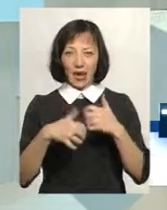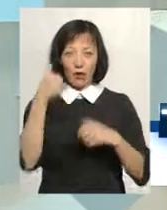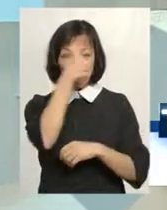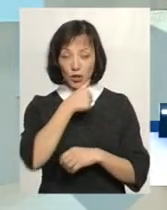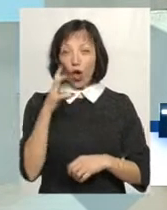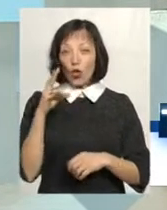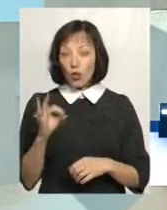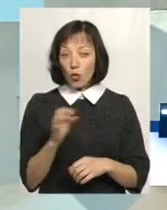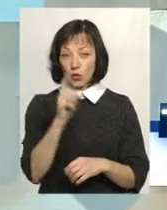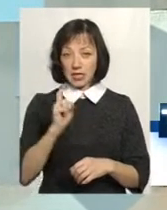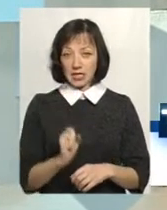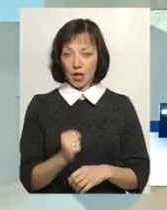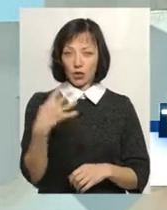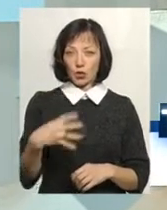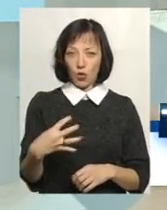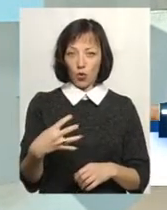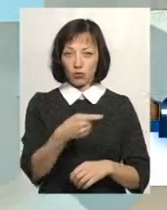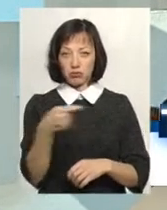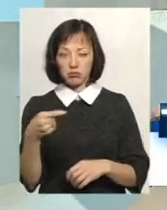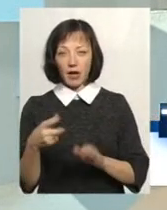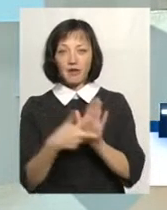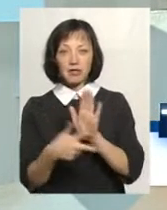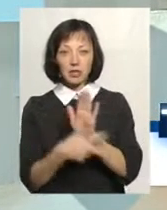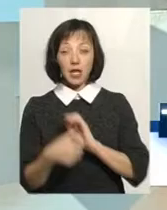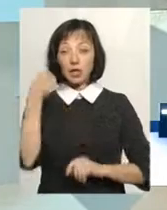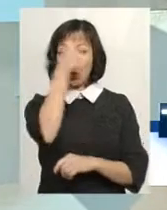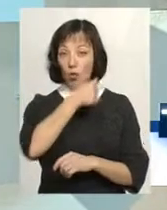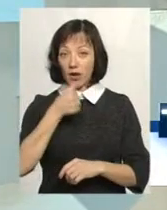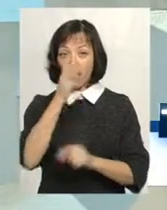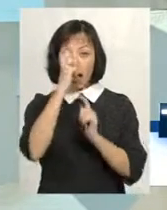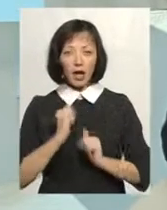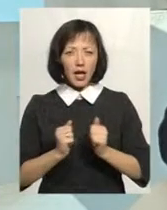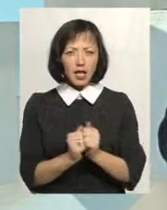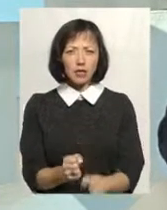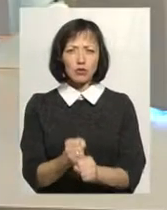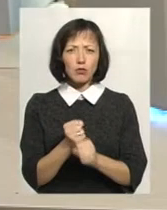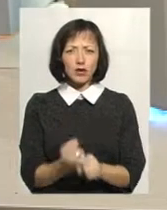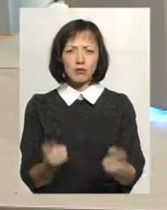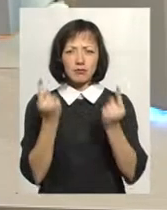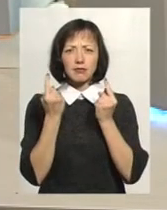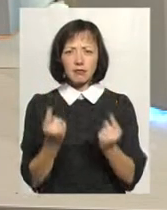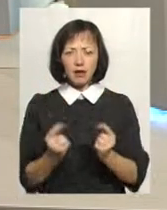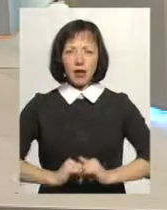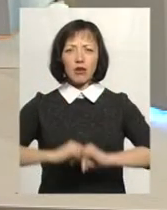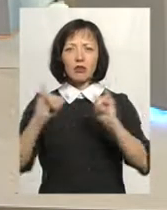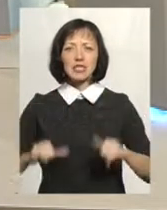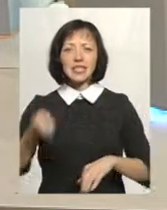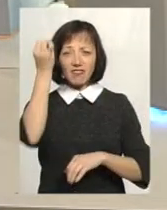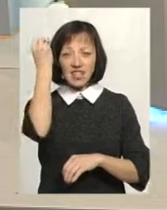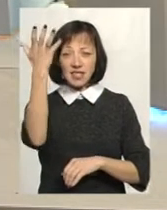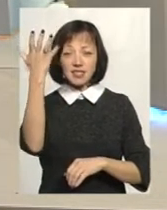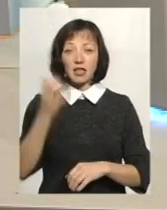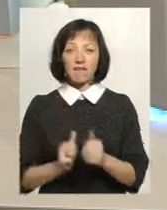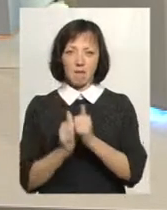якихось буквально 40-80 років країни зробили картколомний стрибок, цивілізаційний